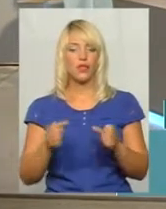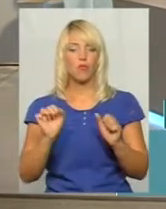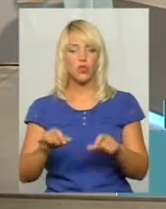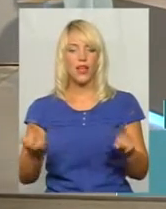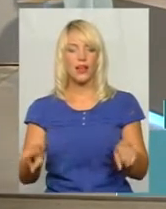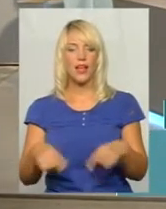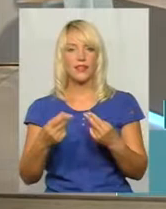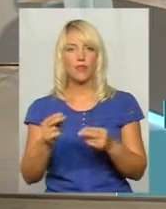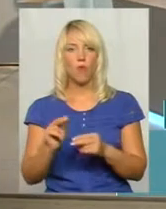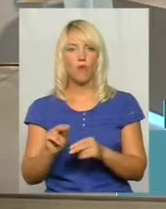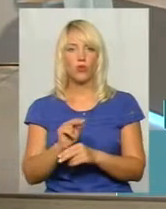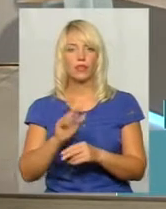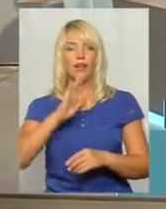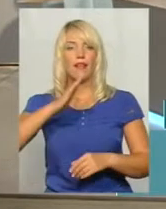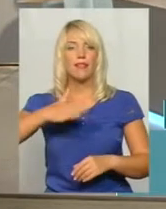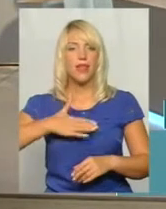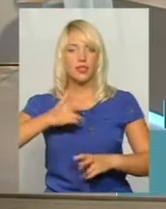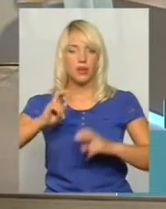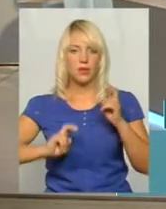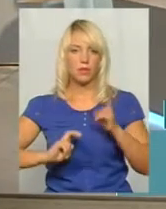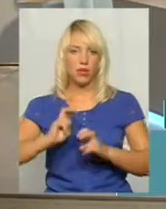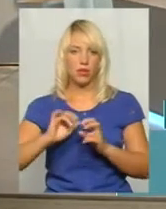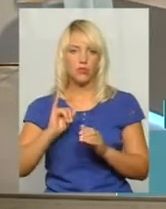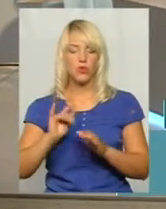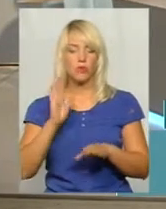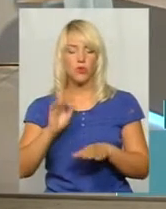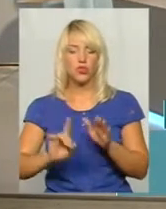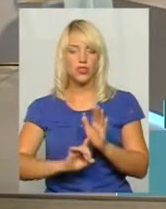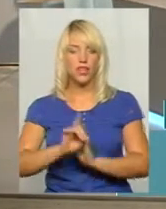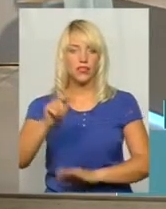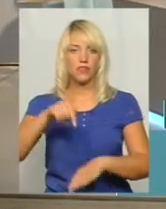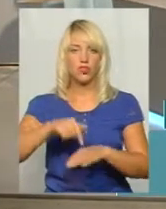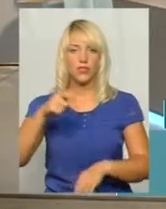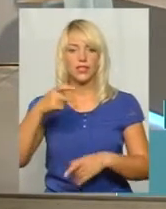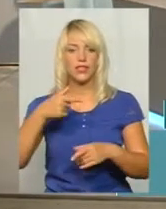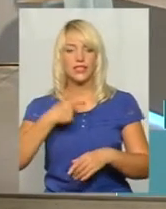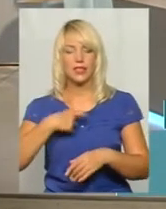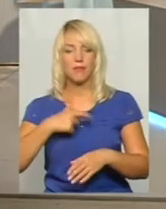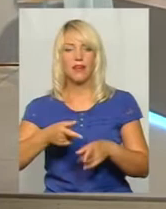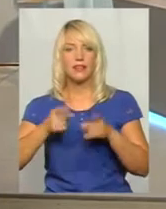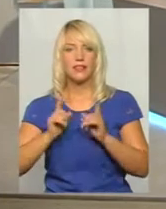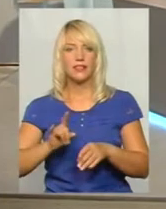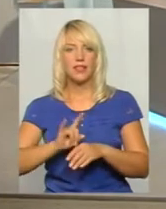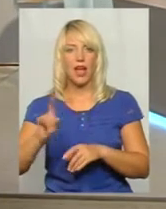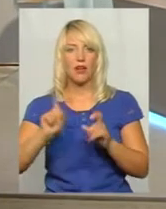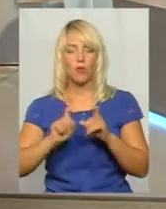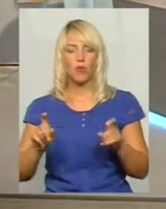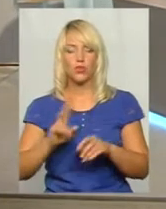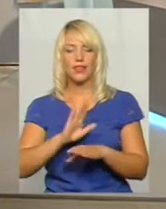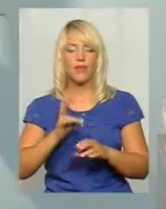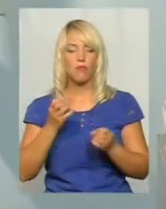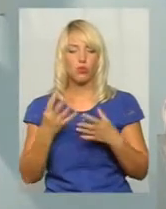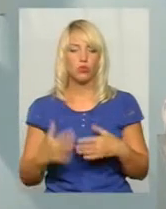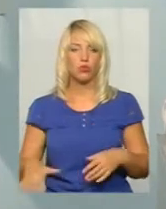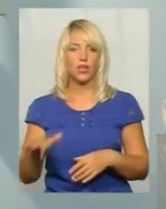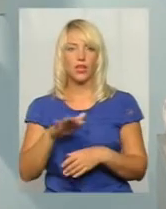підприємство і починати відчувати себе дійсно аеропортом, а не територією чи підприємством, яке сьогодні